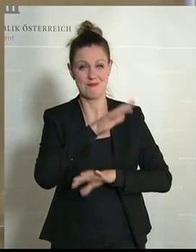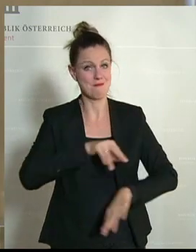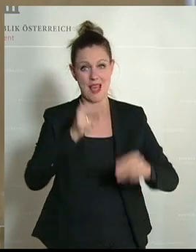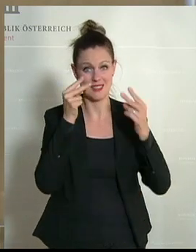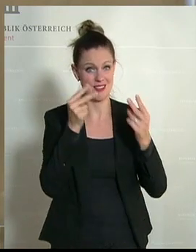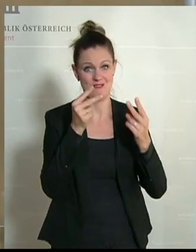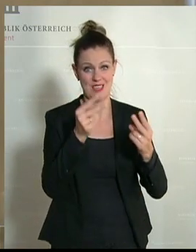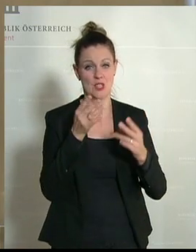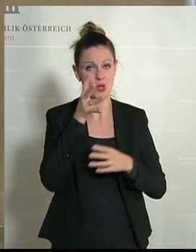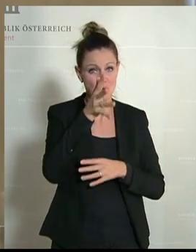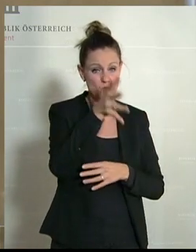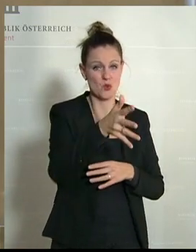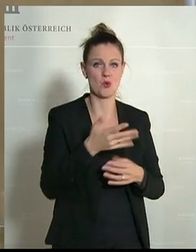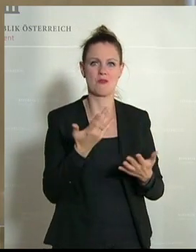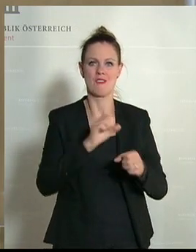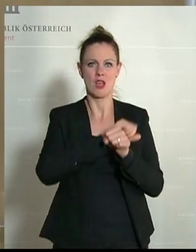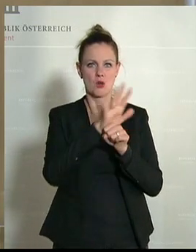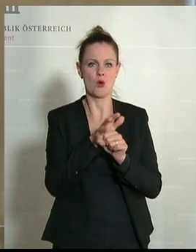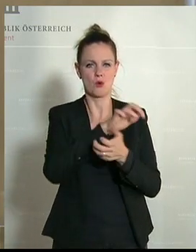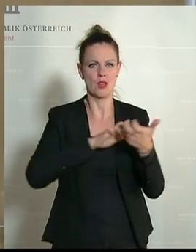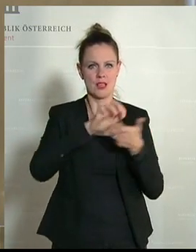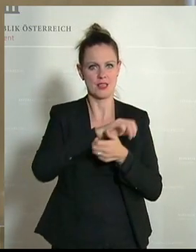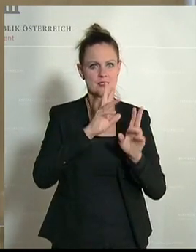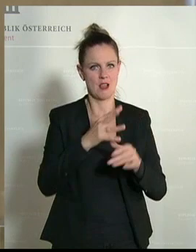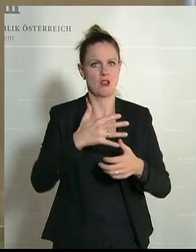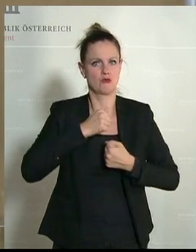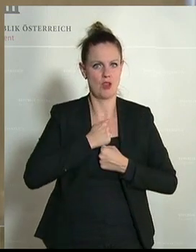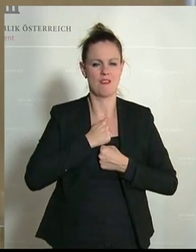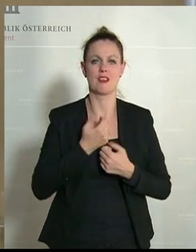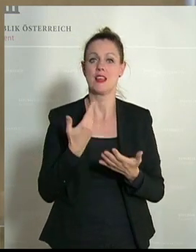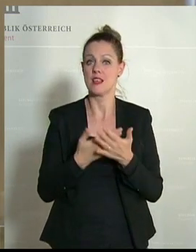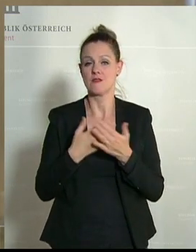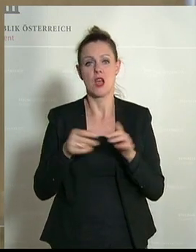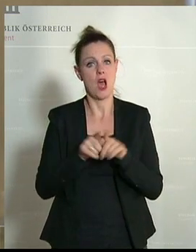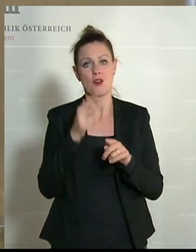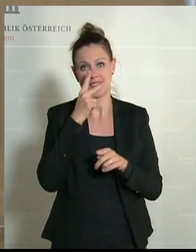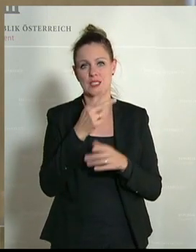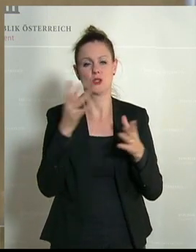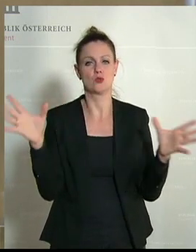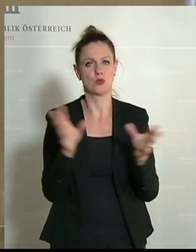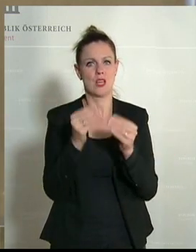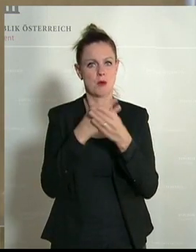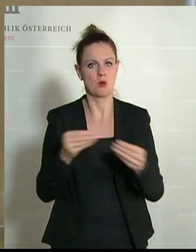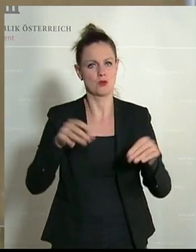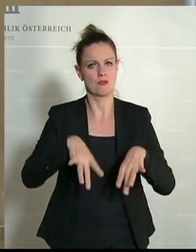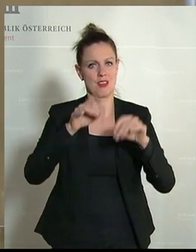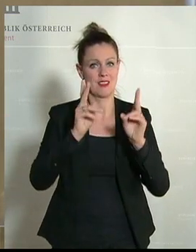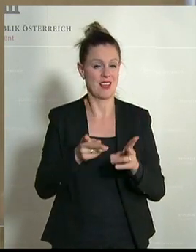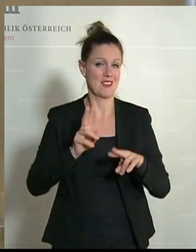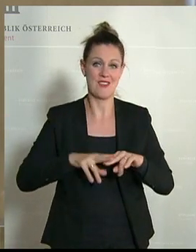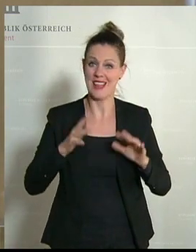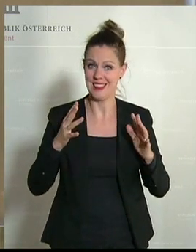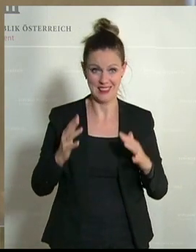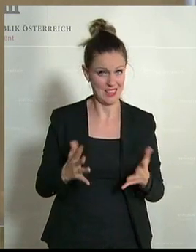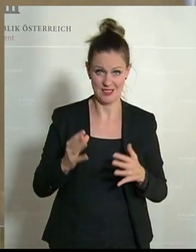sein wird in dieser Zukunft, dass wir diese Corona-Krise bewältigen. Und dann sehe ich, dass wir auch eine gemeinsame Lösung finden können. Ansonsten